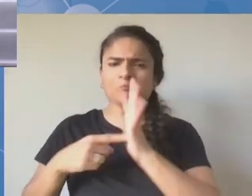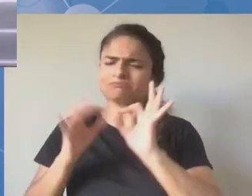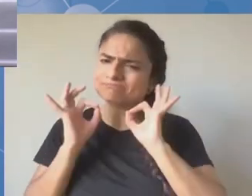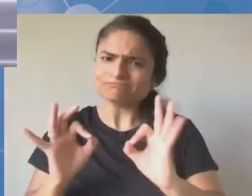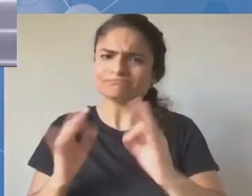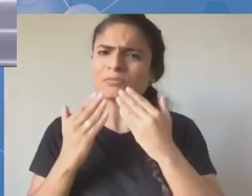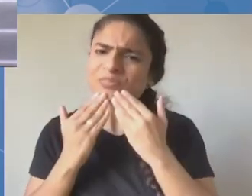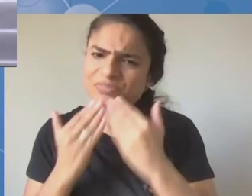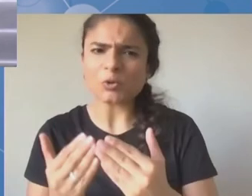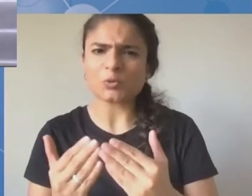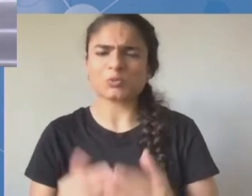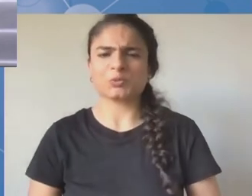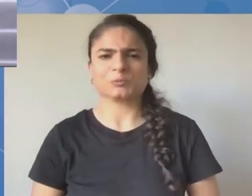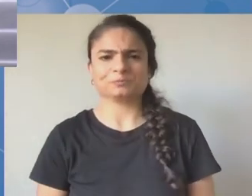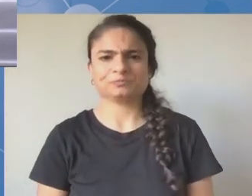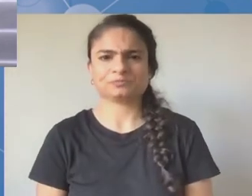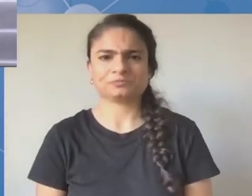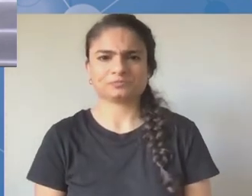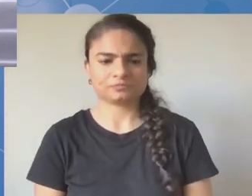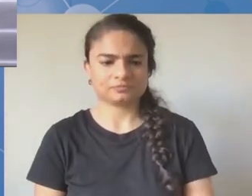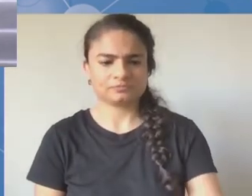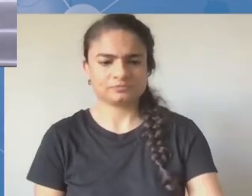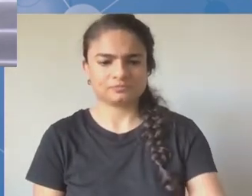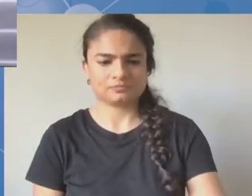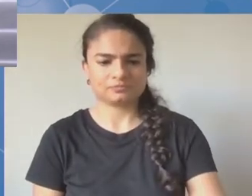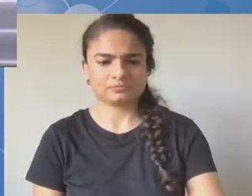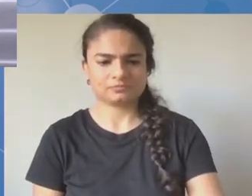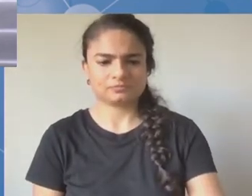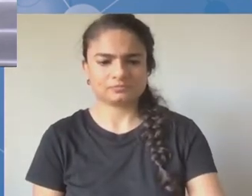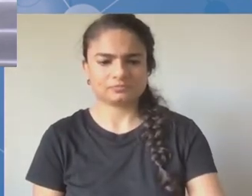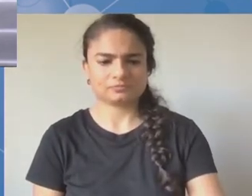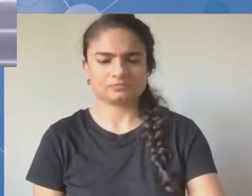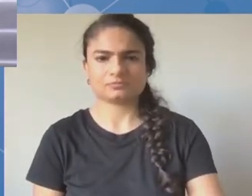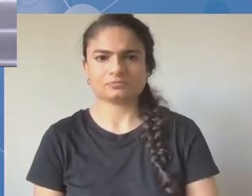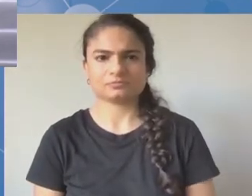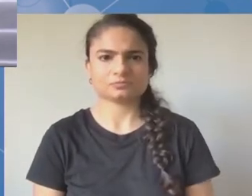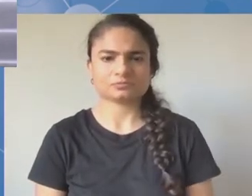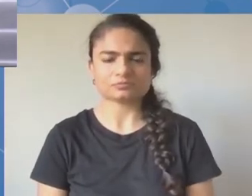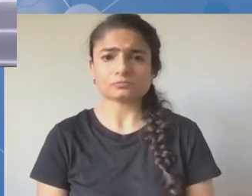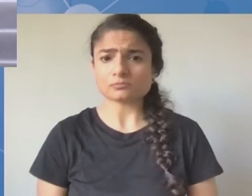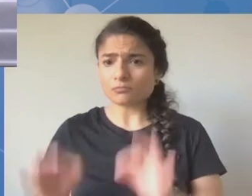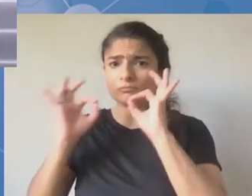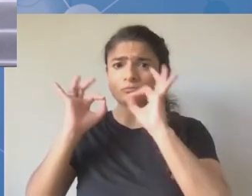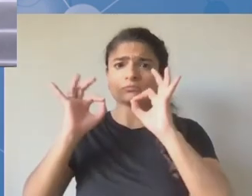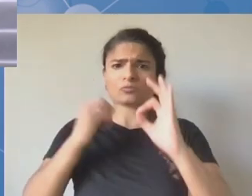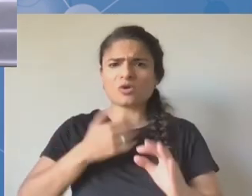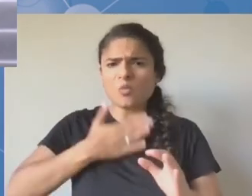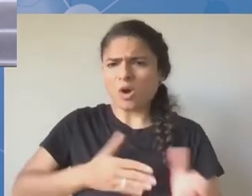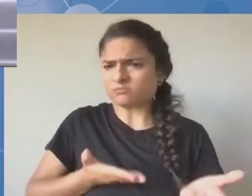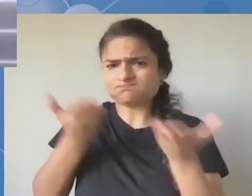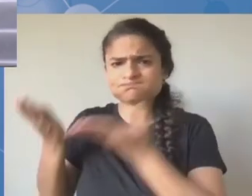A teraz bardzo szybko jeszcze oddajmy głos Paulowi Mitchellowi, który będzie